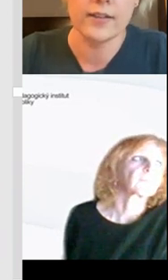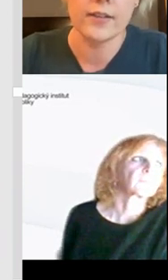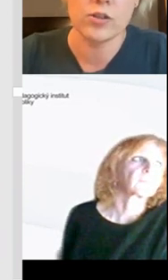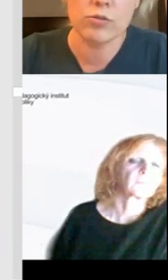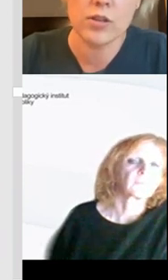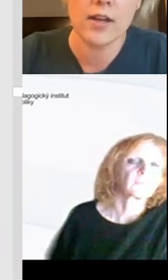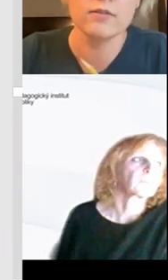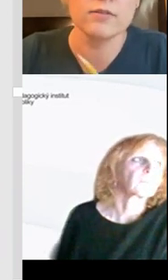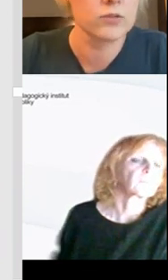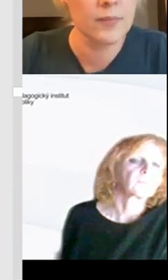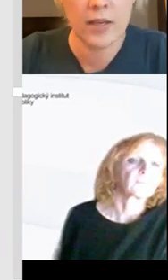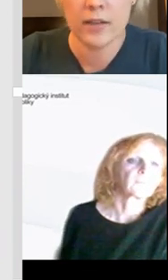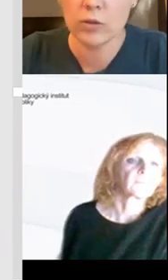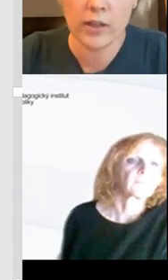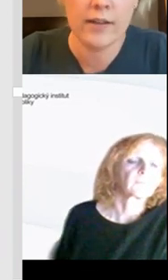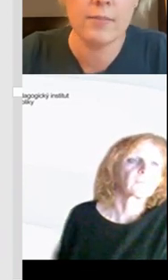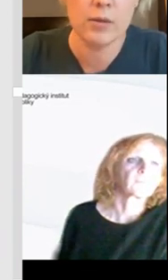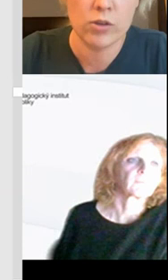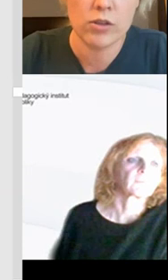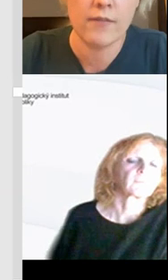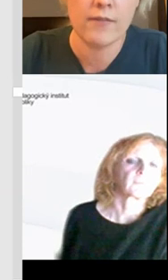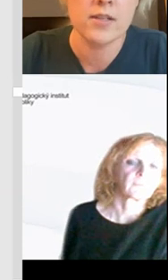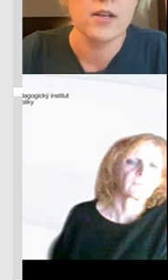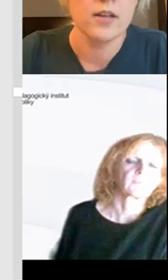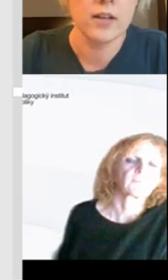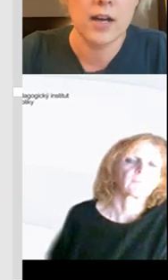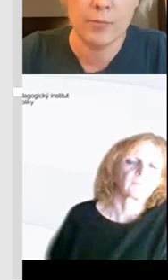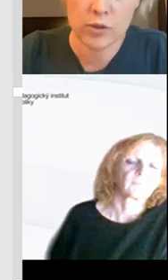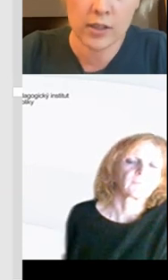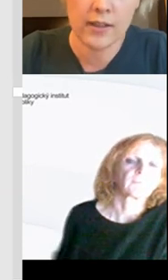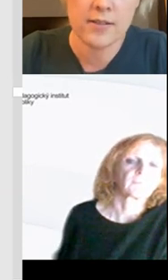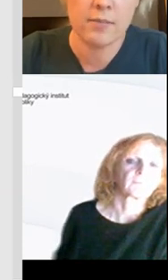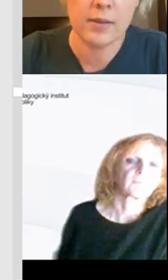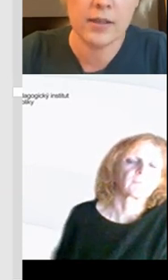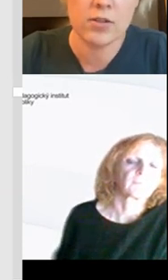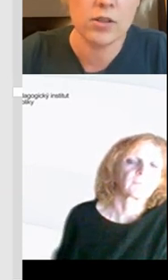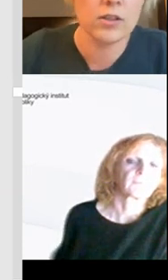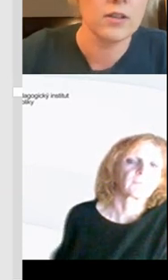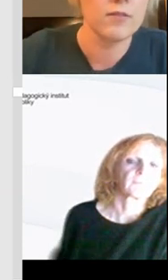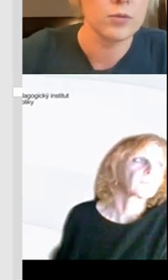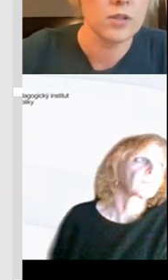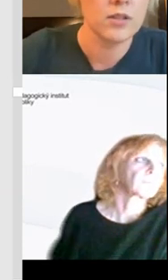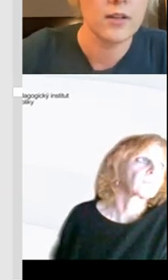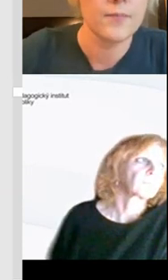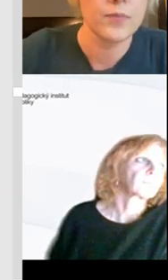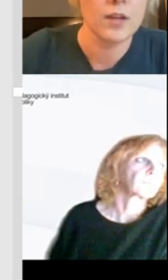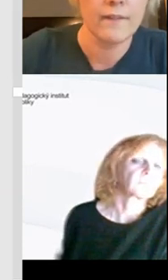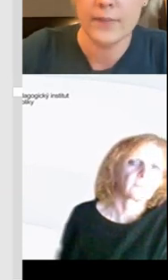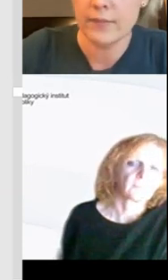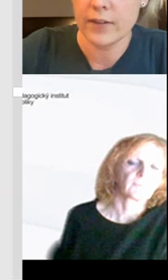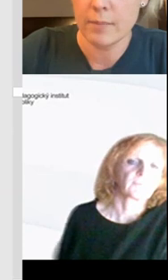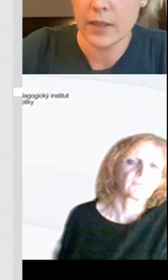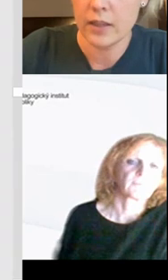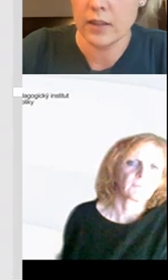tak dále a tak dále. Takže určitě za mě tohle je velmi důležitá věc a můžete ji takhle s dětmi nacvičit v podstatě